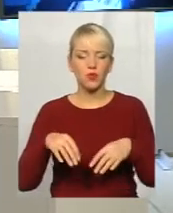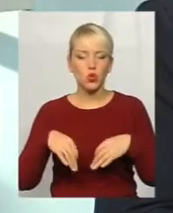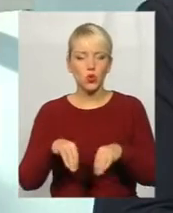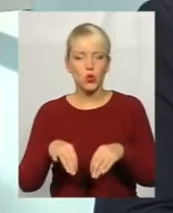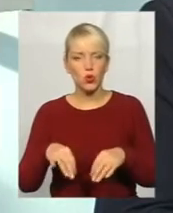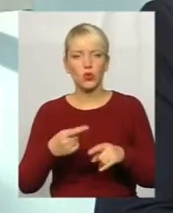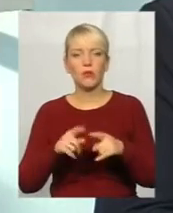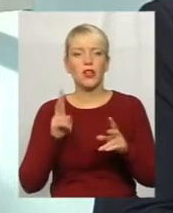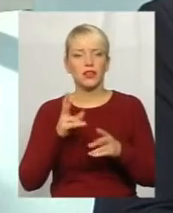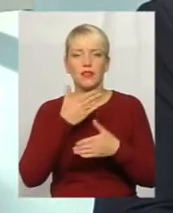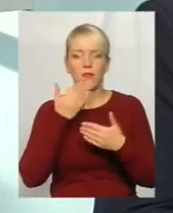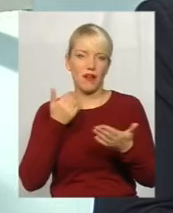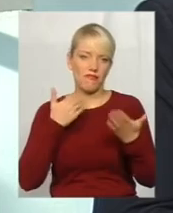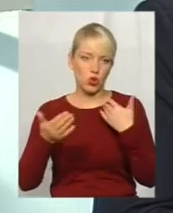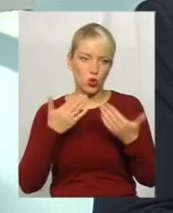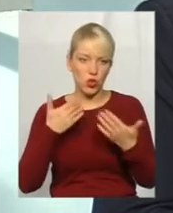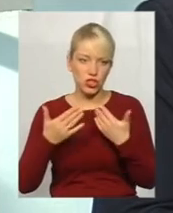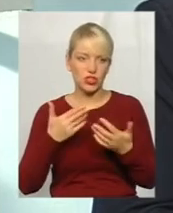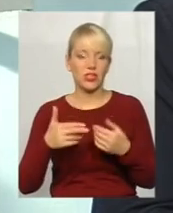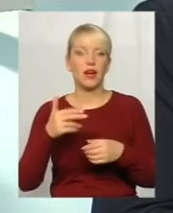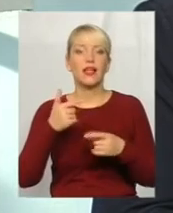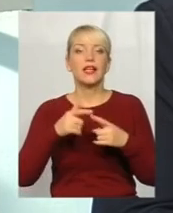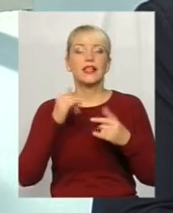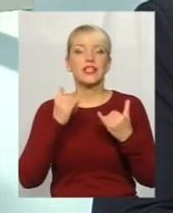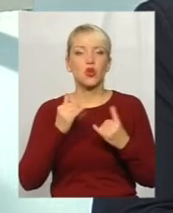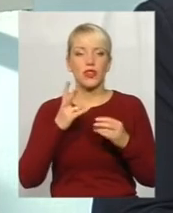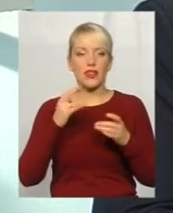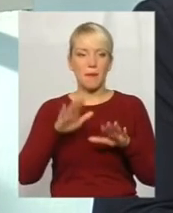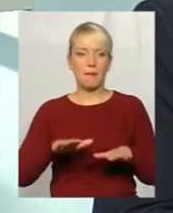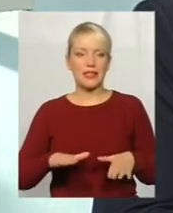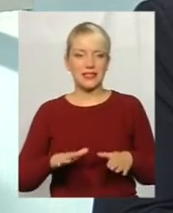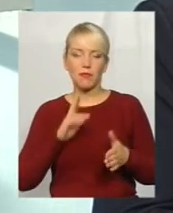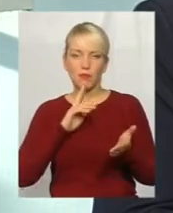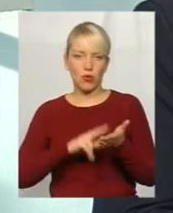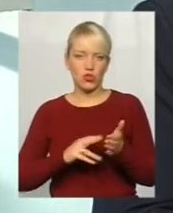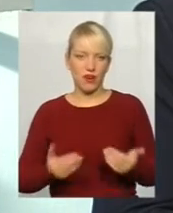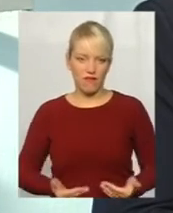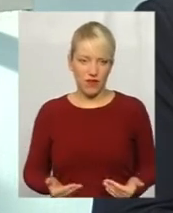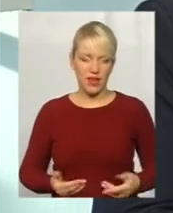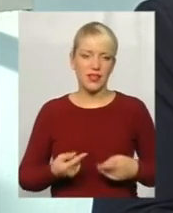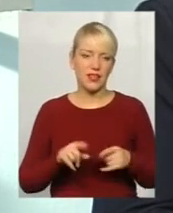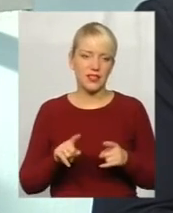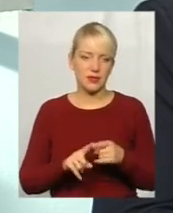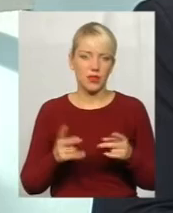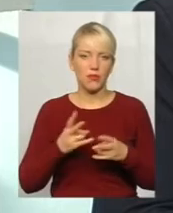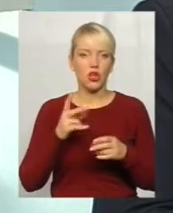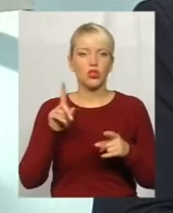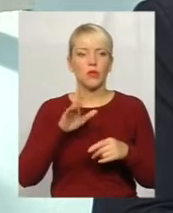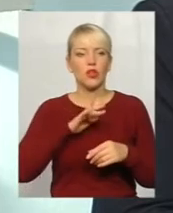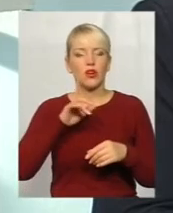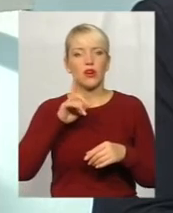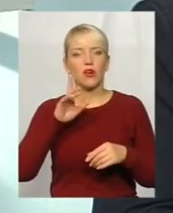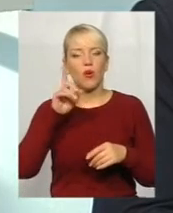засобів, які не мають відношення сьогодні до місця проживання. Треба робити так, щоб це було максимально комфортно.